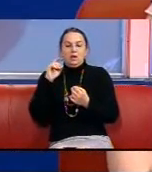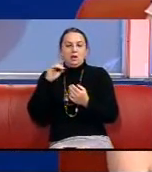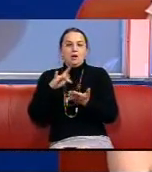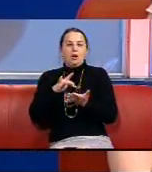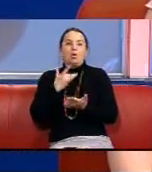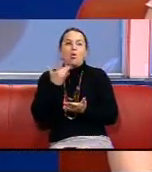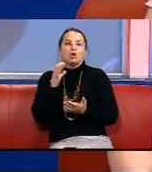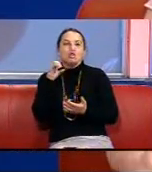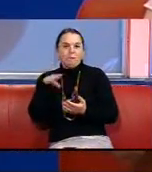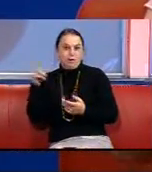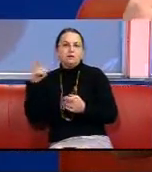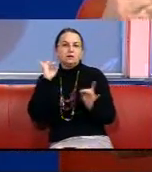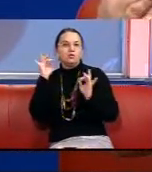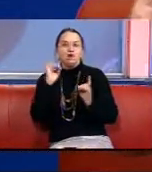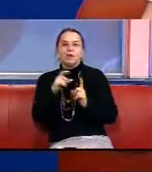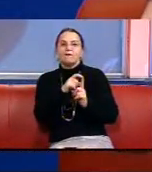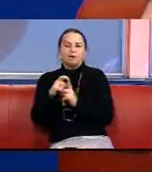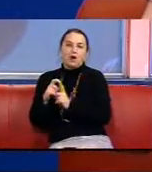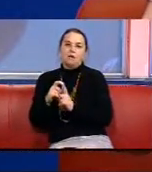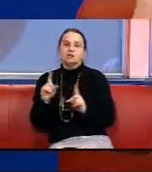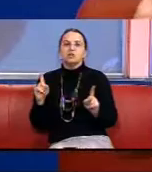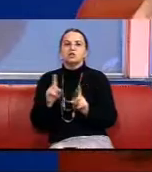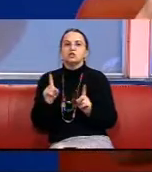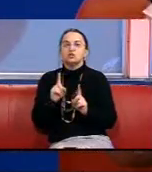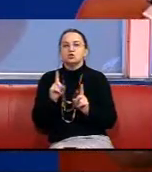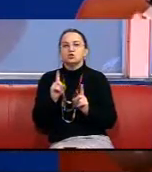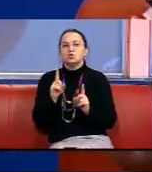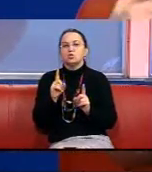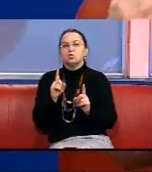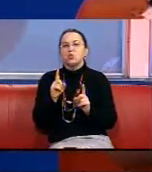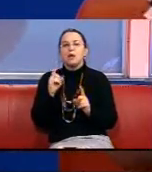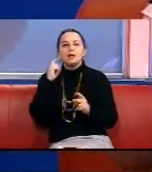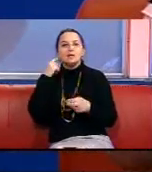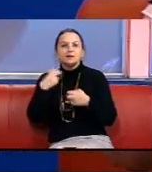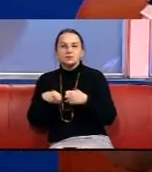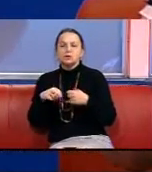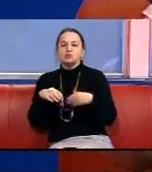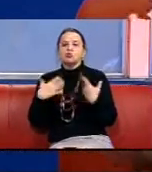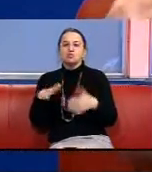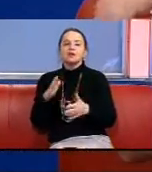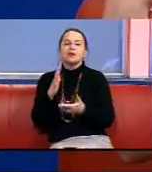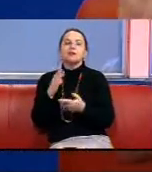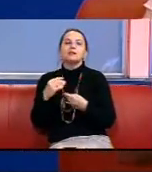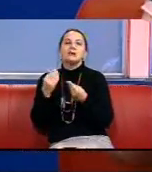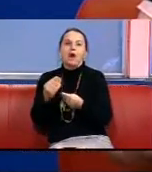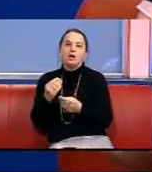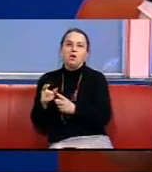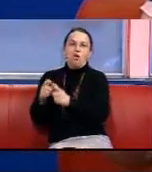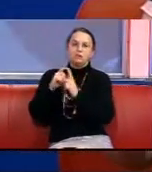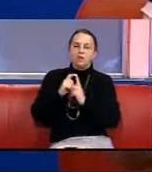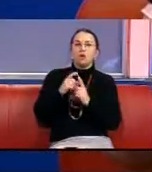фраза про те, що самі не чуючі вже дали зворотній зв'язок і сказали, що вони